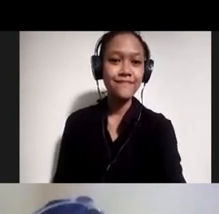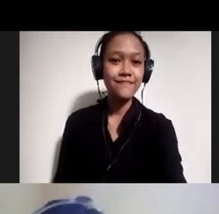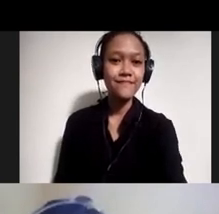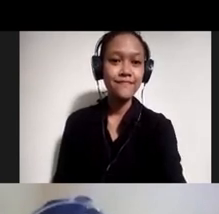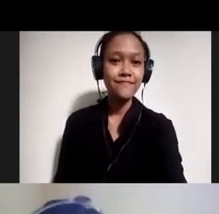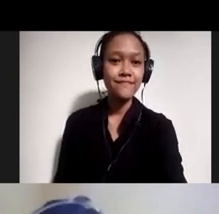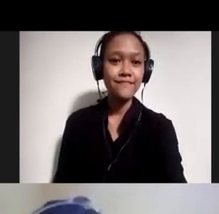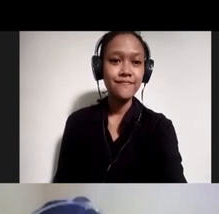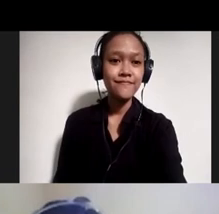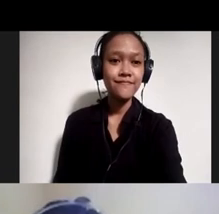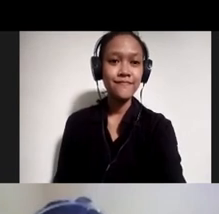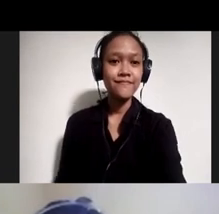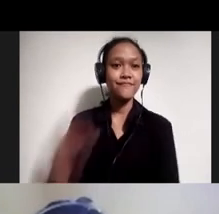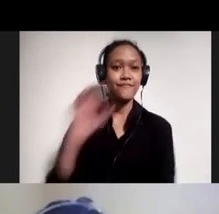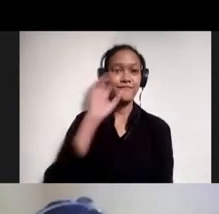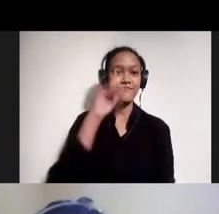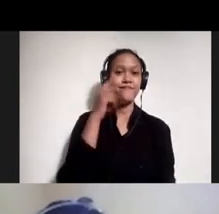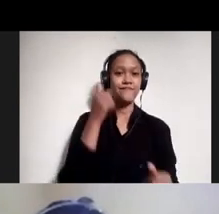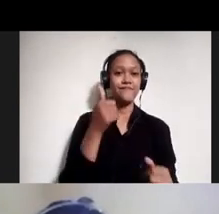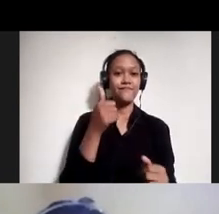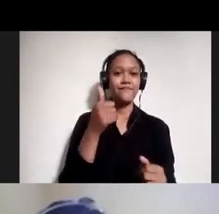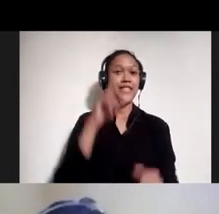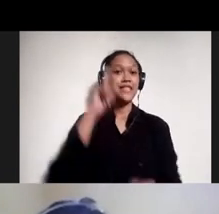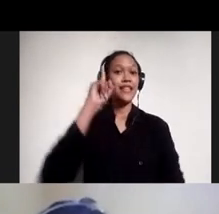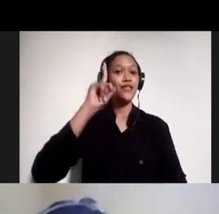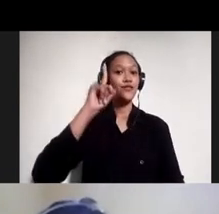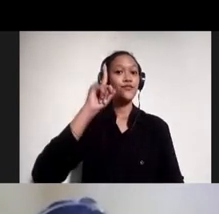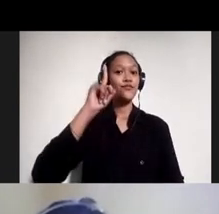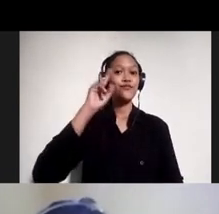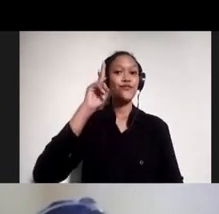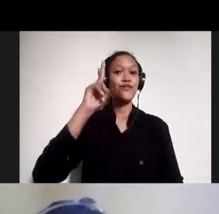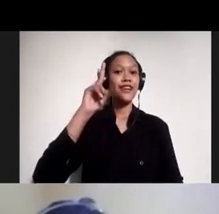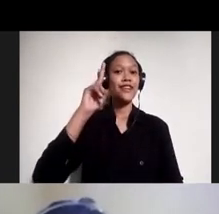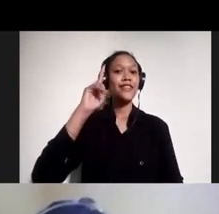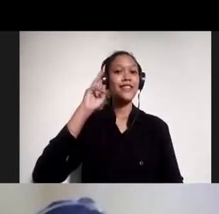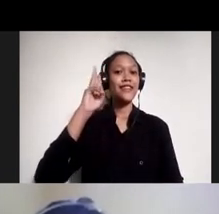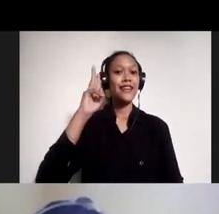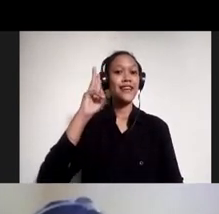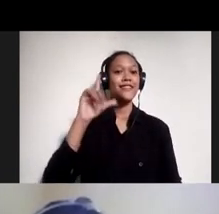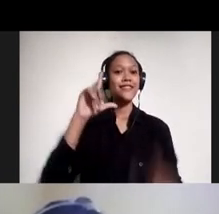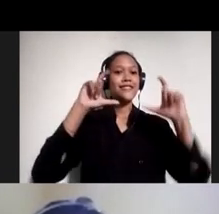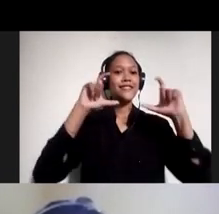Oke, saya kasih apa-apa. Satu, dua, tiga.